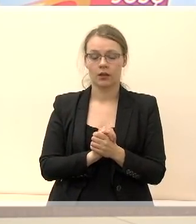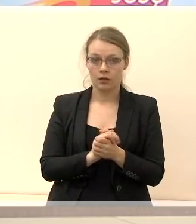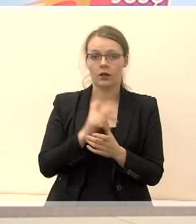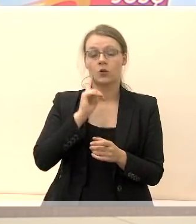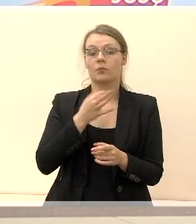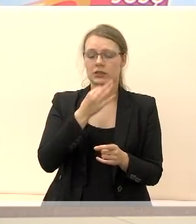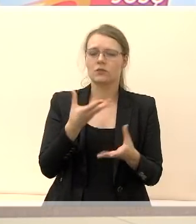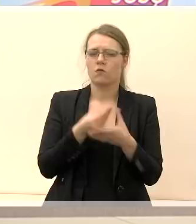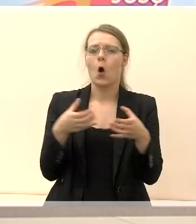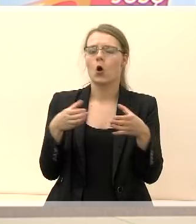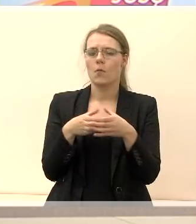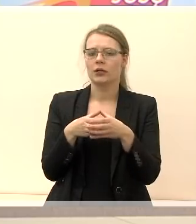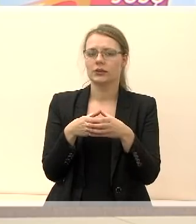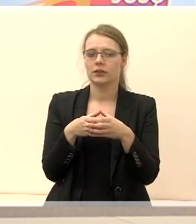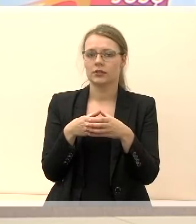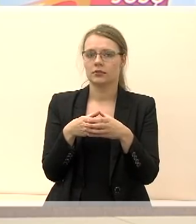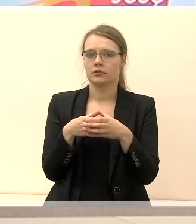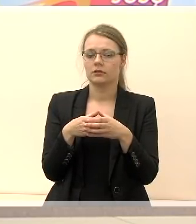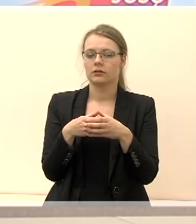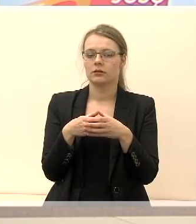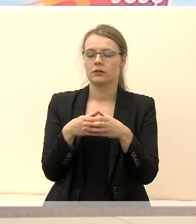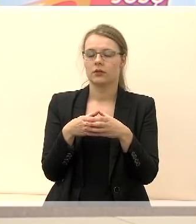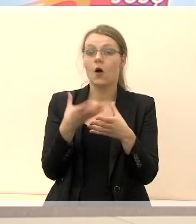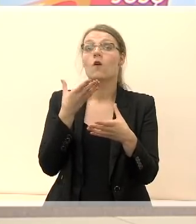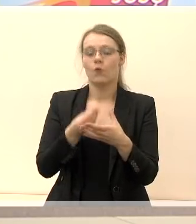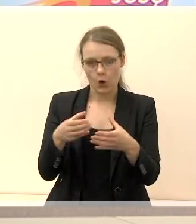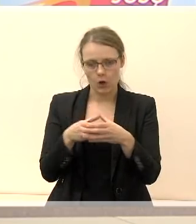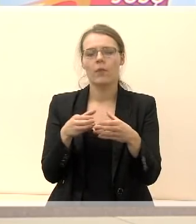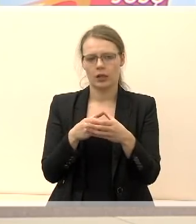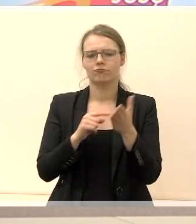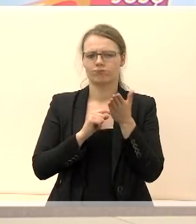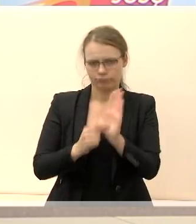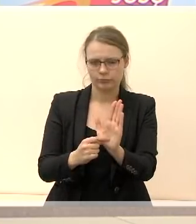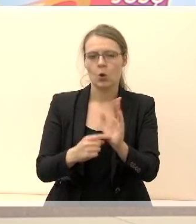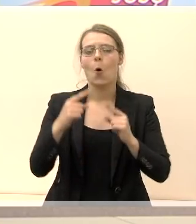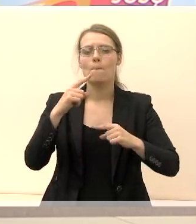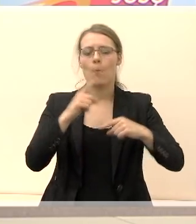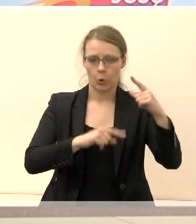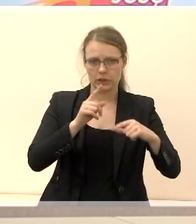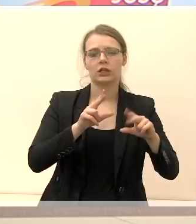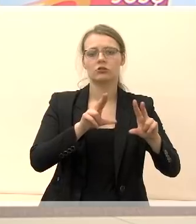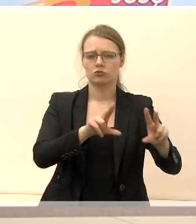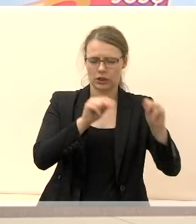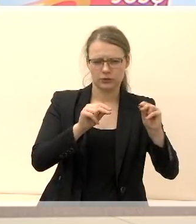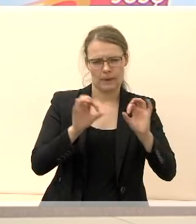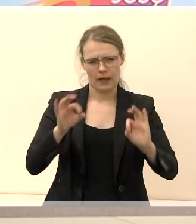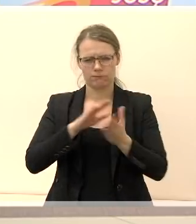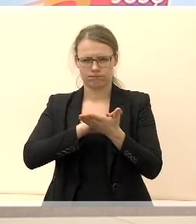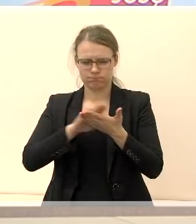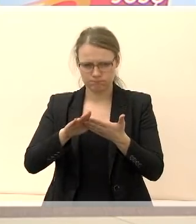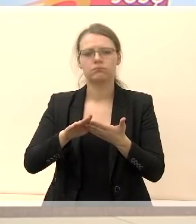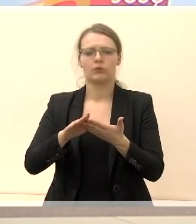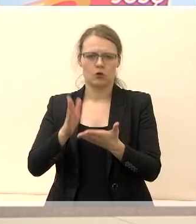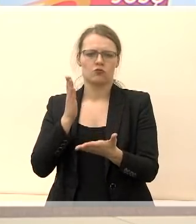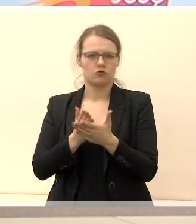tai, kad mūsų komanda įrodys, kad politikoje ir sažiningumo, ir padarumo, ir pilietiškumo